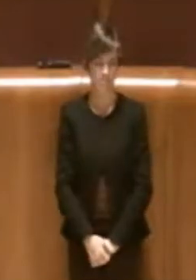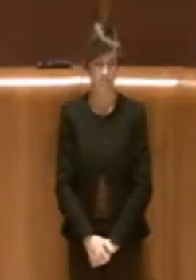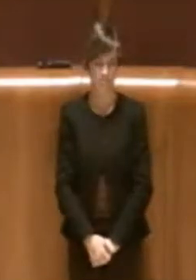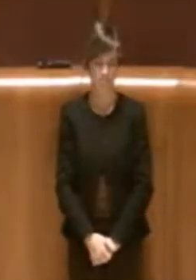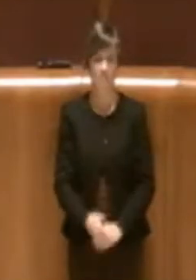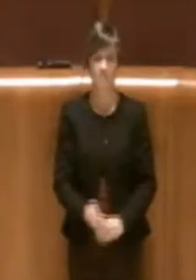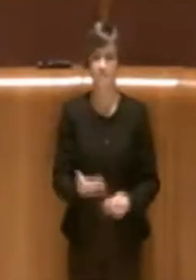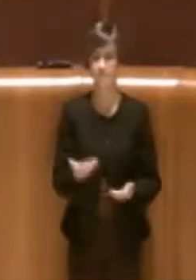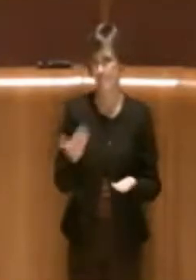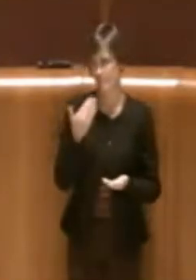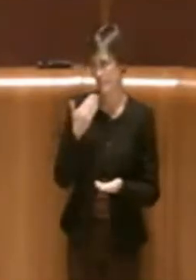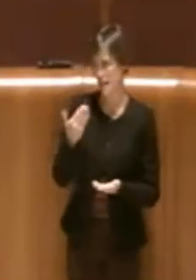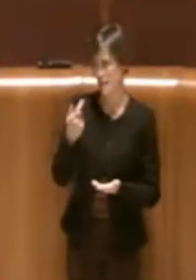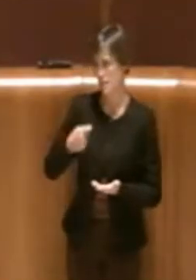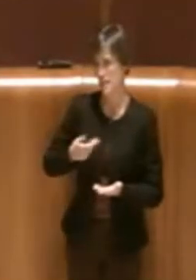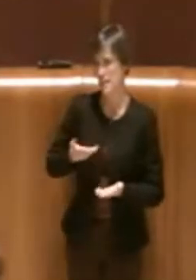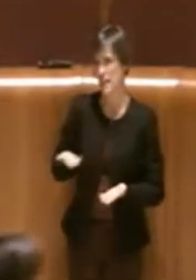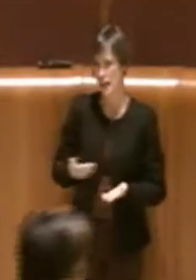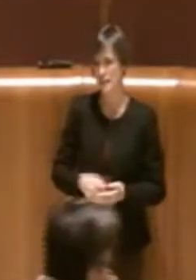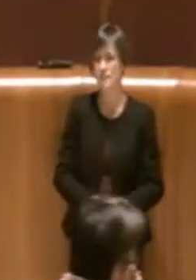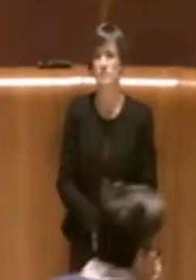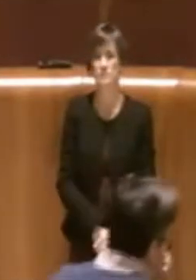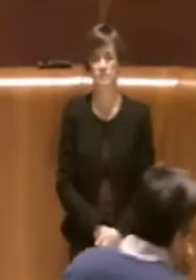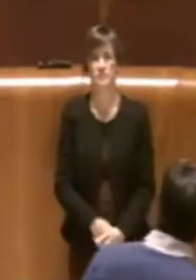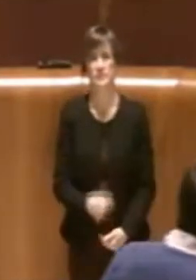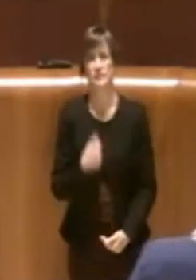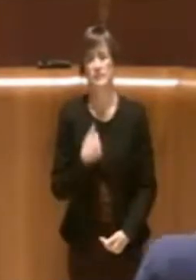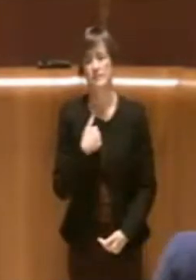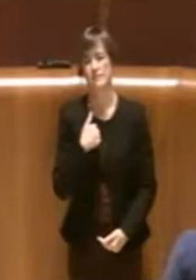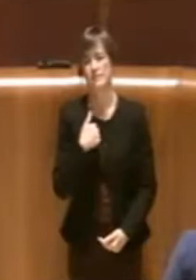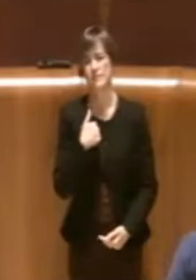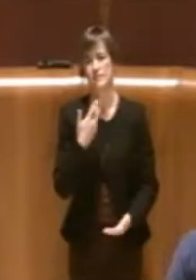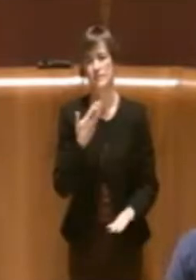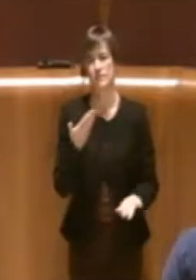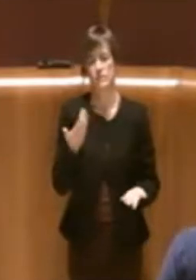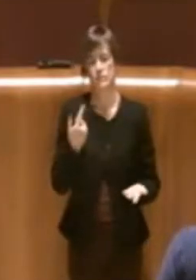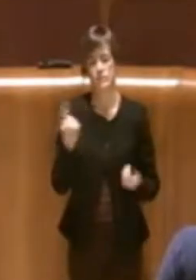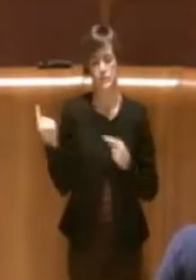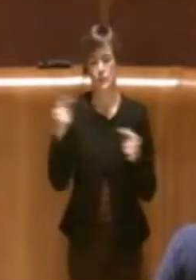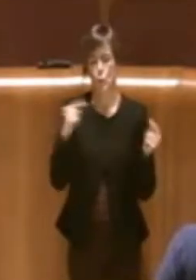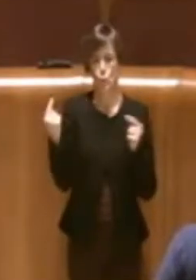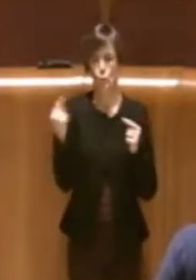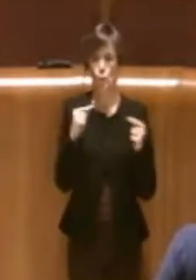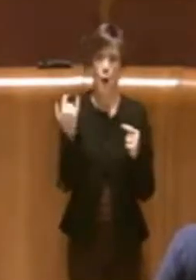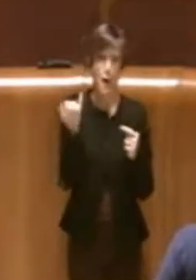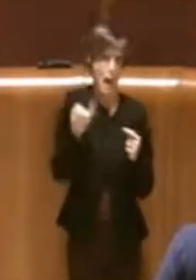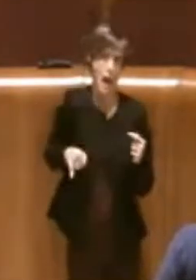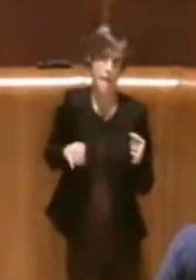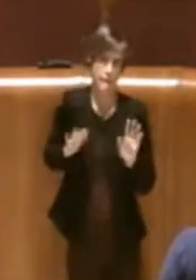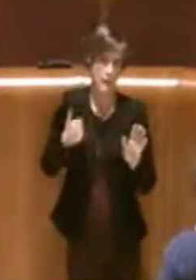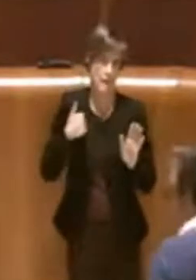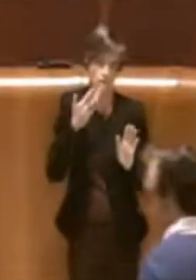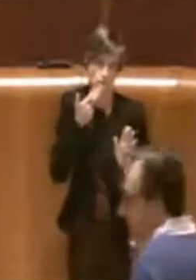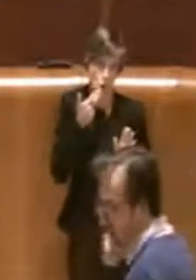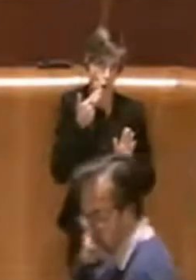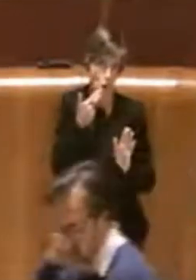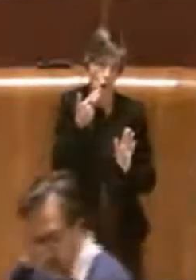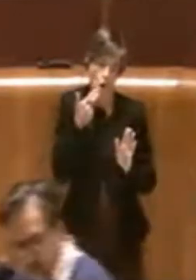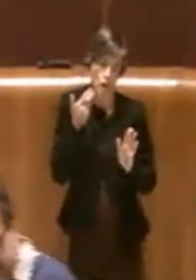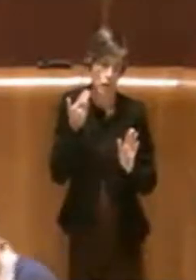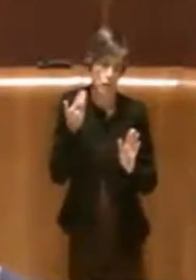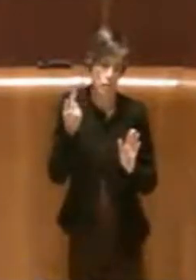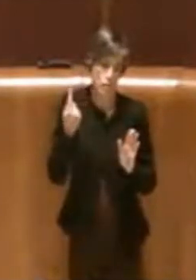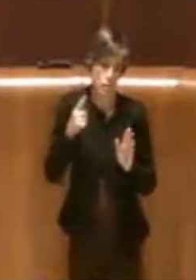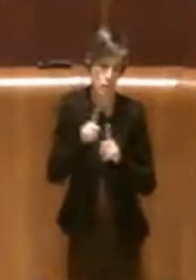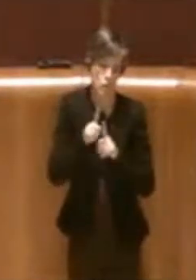Allora, grazie Presidente. Io alla fine di questa discussione vorrei un po' anche, diciamo,